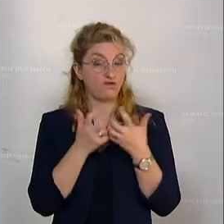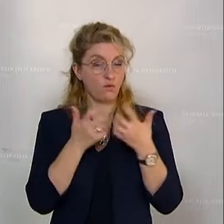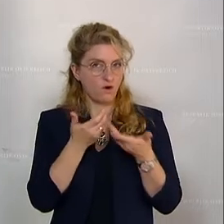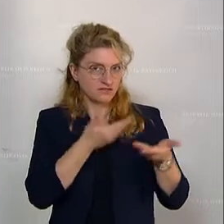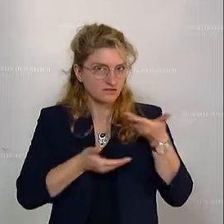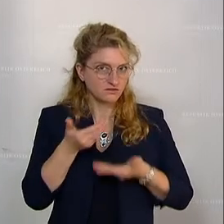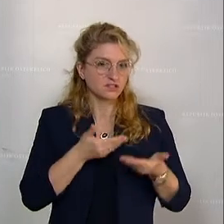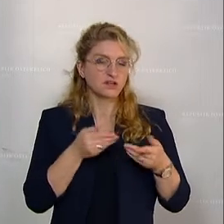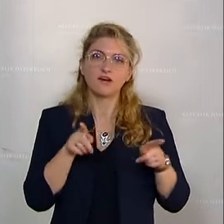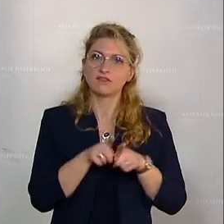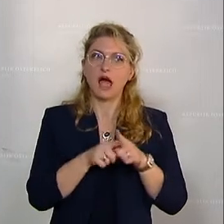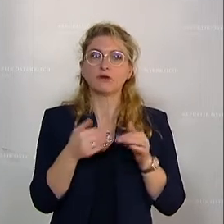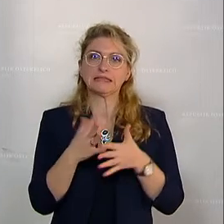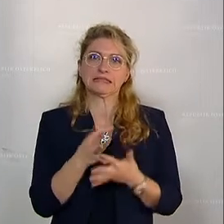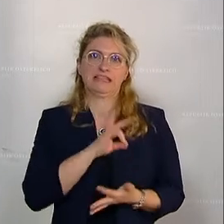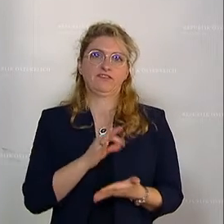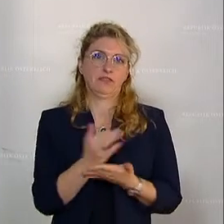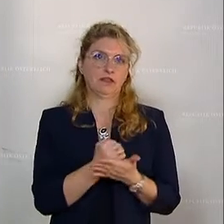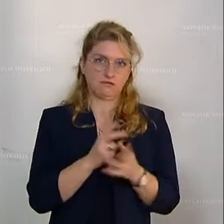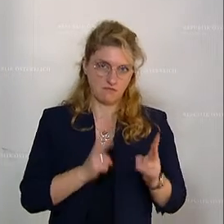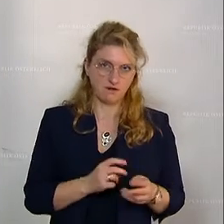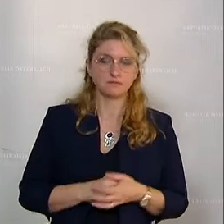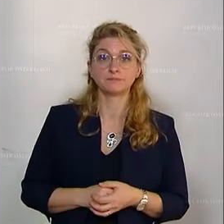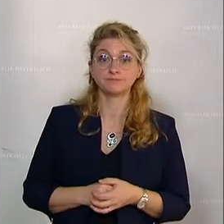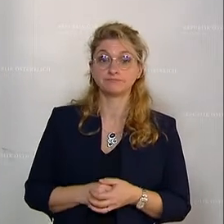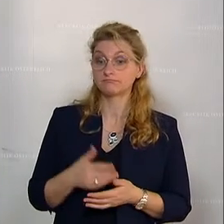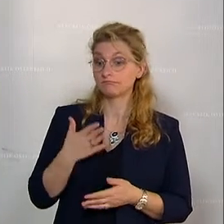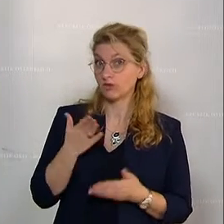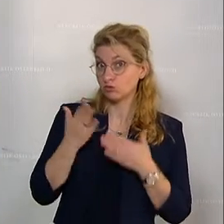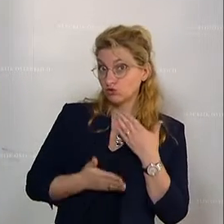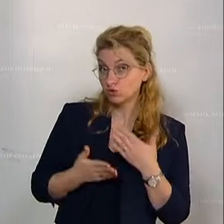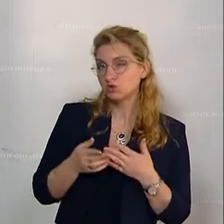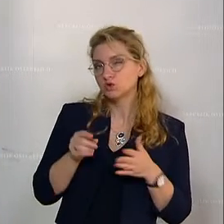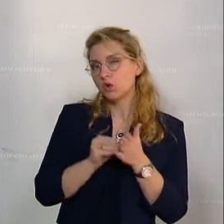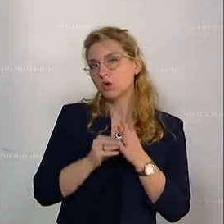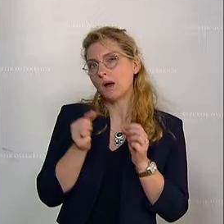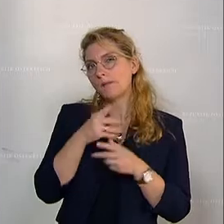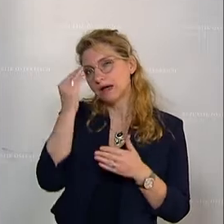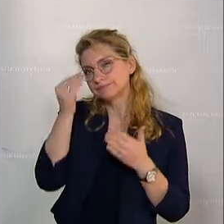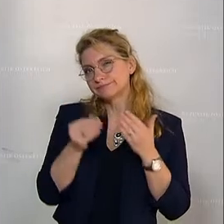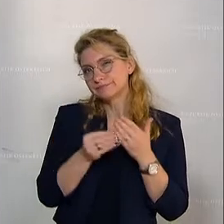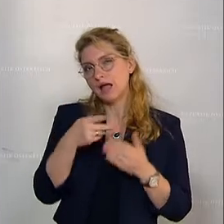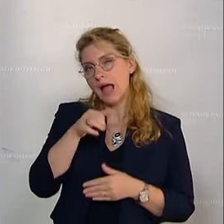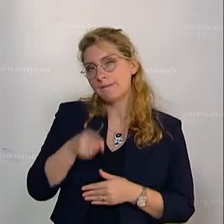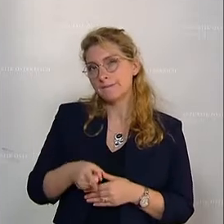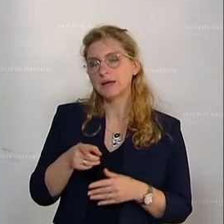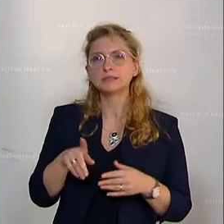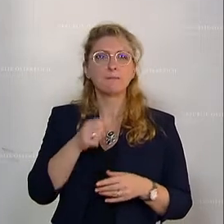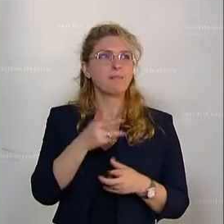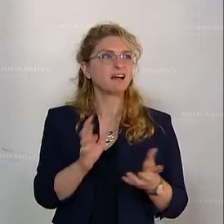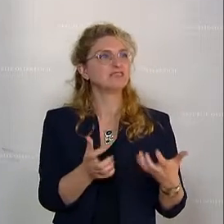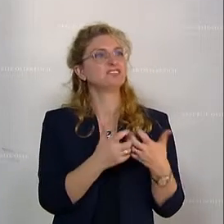Forstwirtschaft auch Gewinne zu erzielen. Ich komme zum Schluss. Ein paar Gedanken rund um die GAP. Ein paar Mythen, die ich